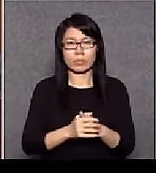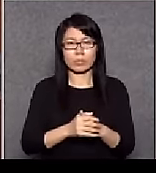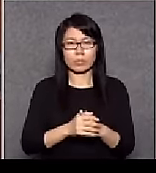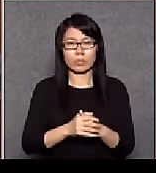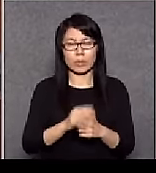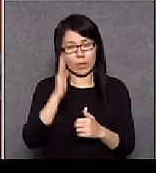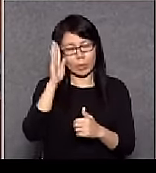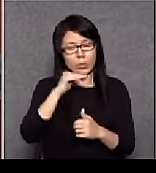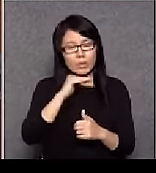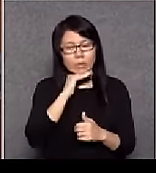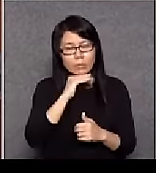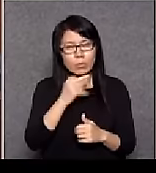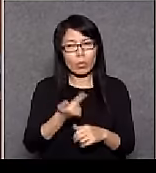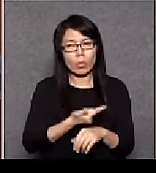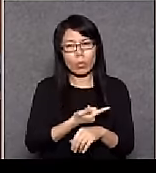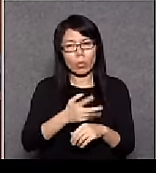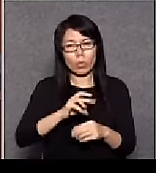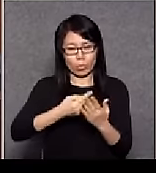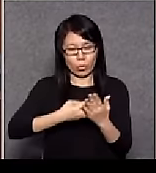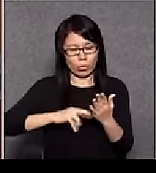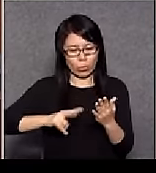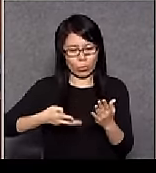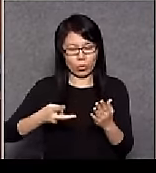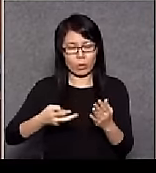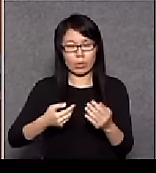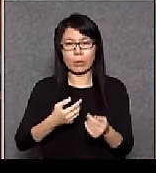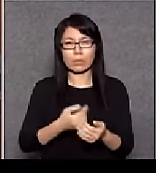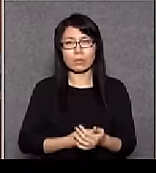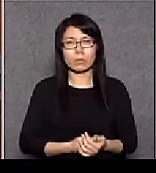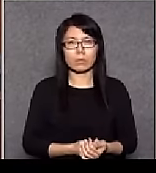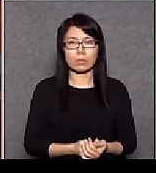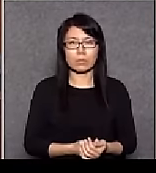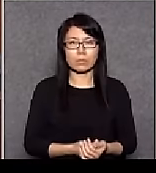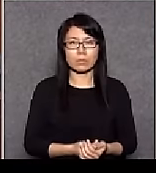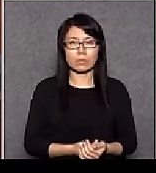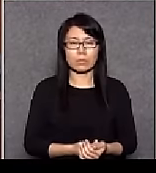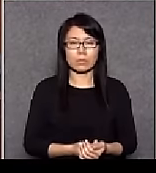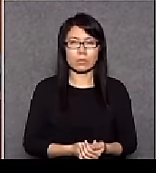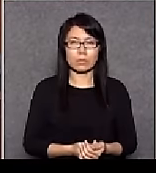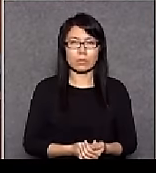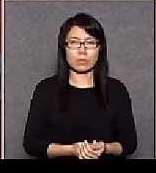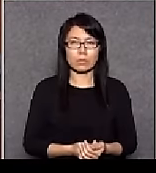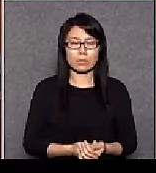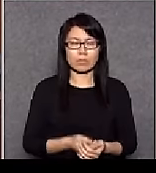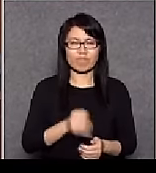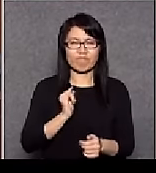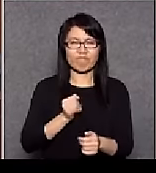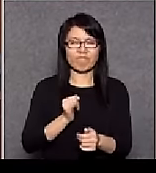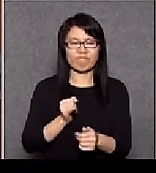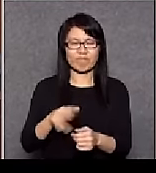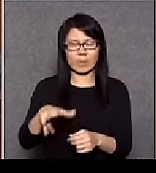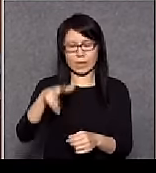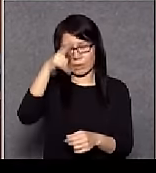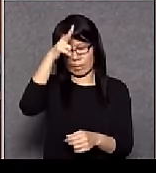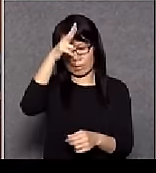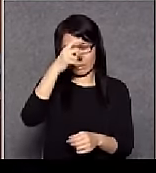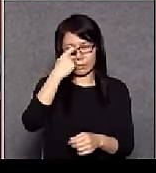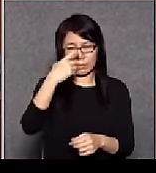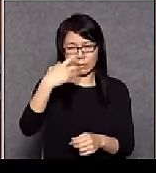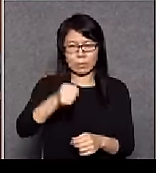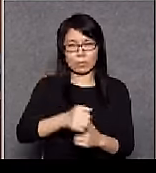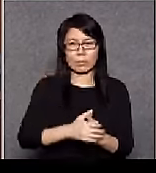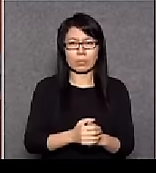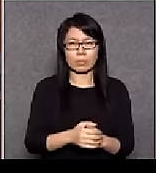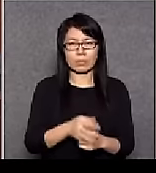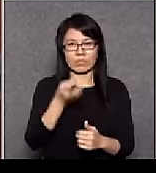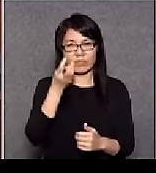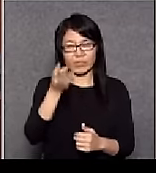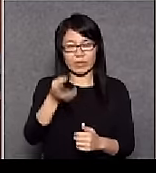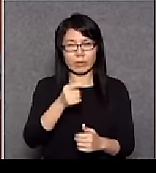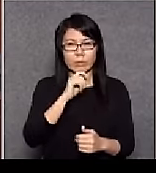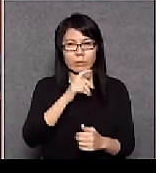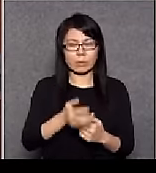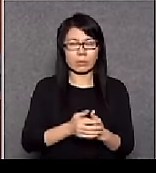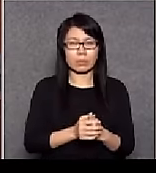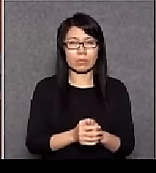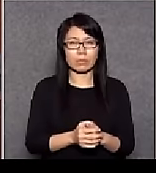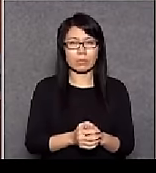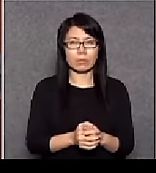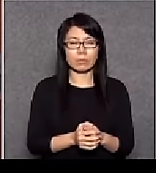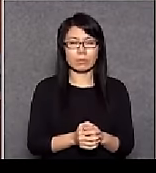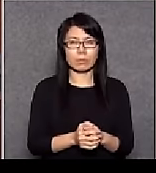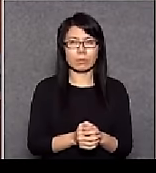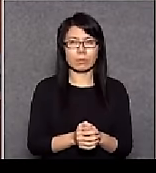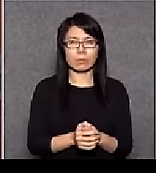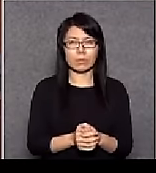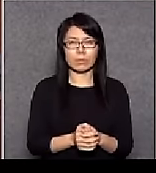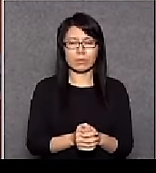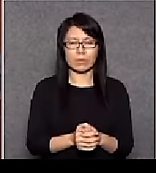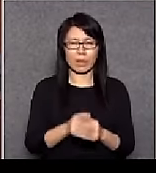要去修改條例是肆意批評特首沒有用特首這些信